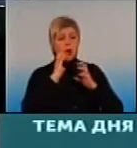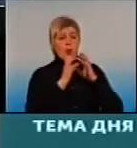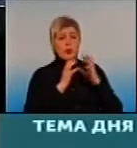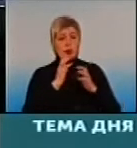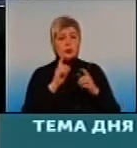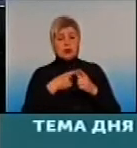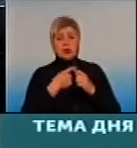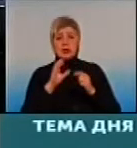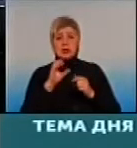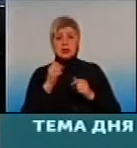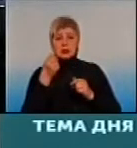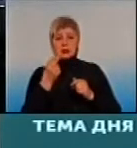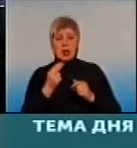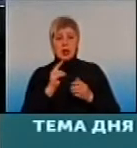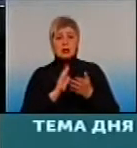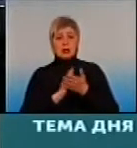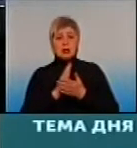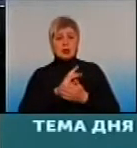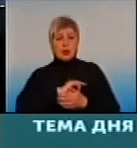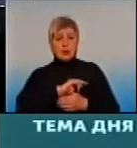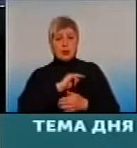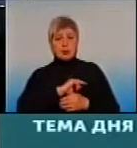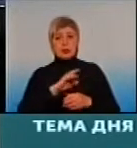социальный работник, или доктор может выйти на дом.